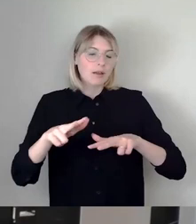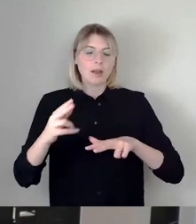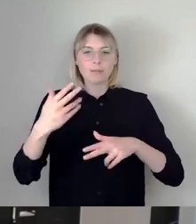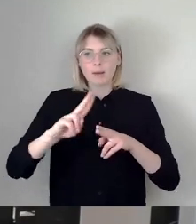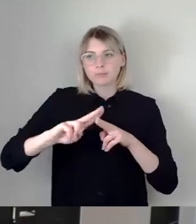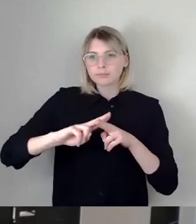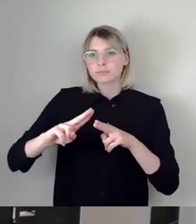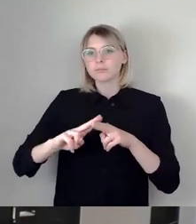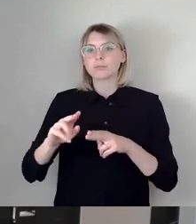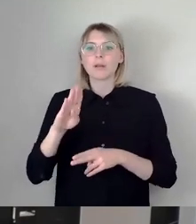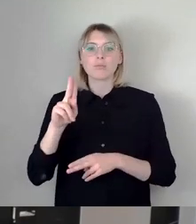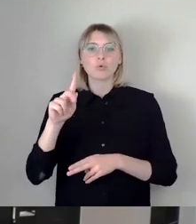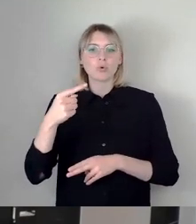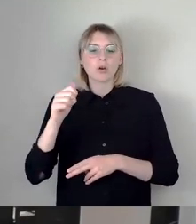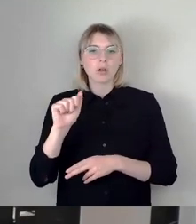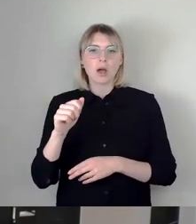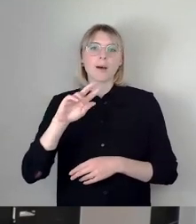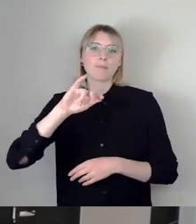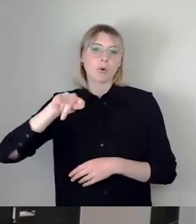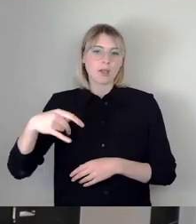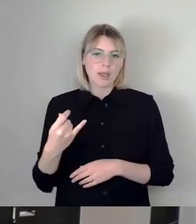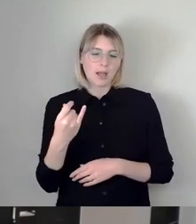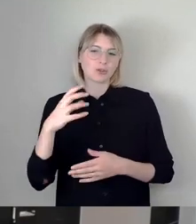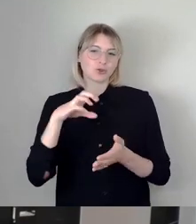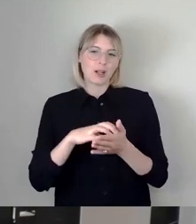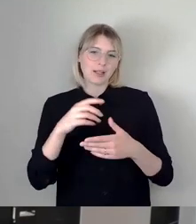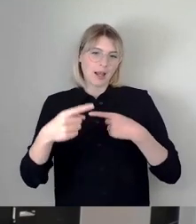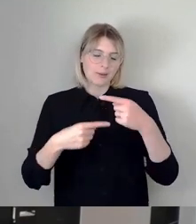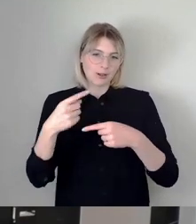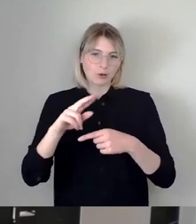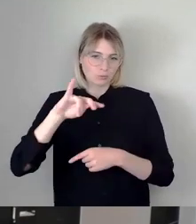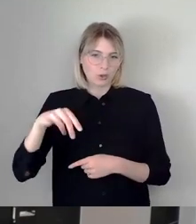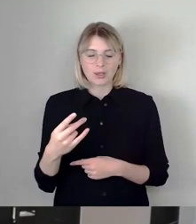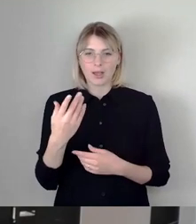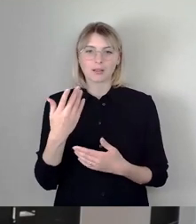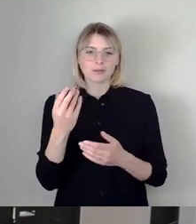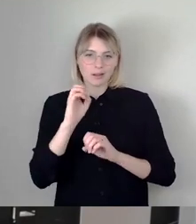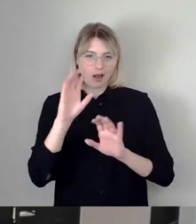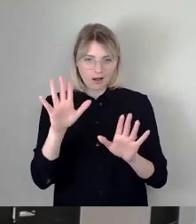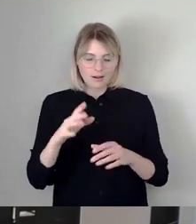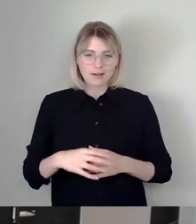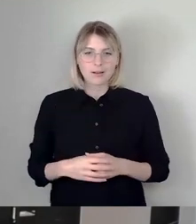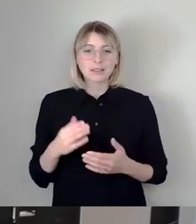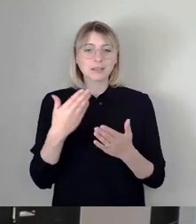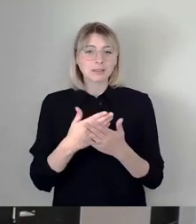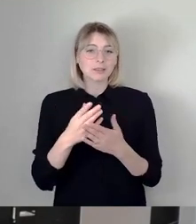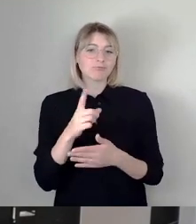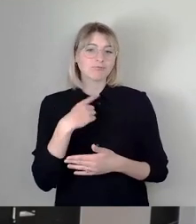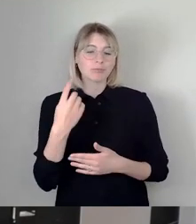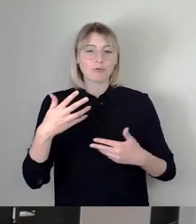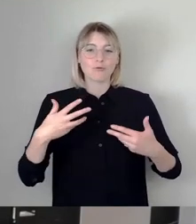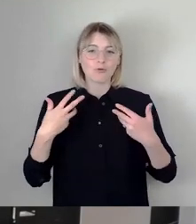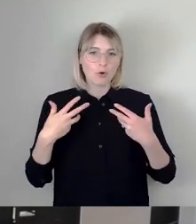bedeutendes Stadtentwicklungsprojekt, das steht völlig außer Frage. Wir freuen uns also auf die angekündigten